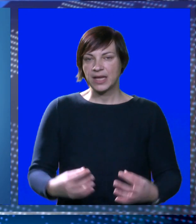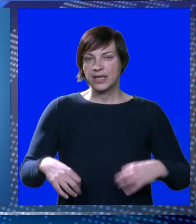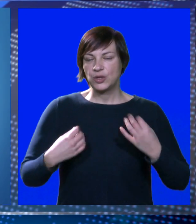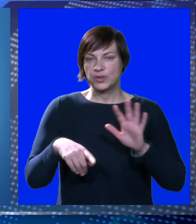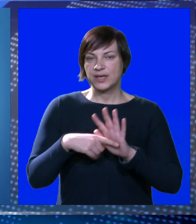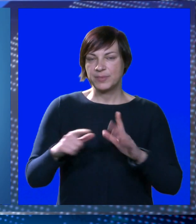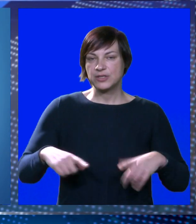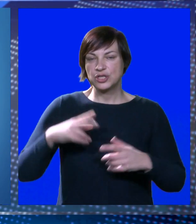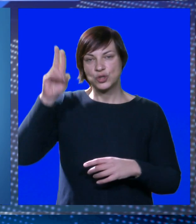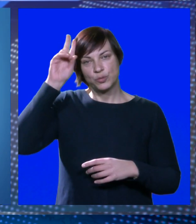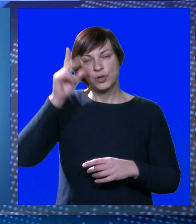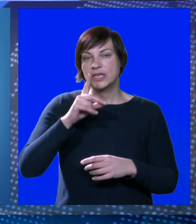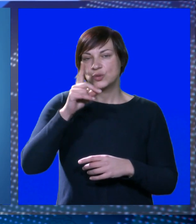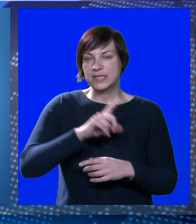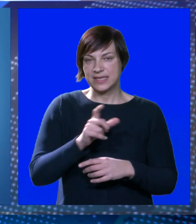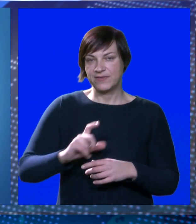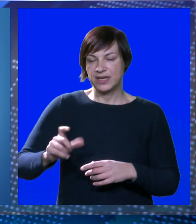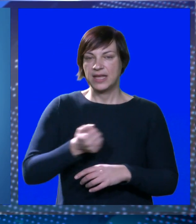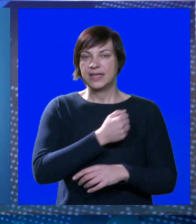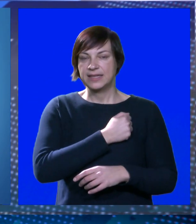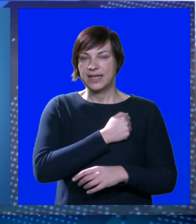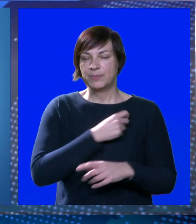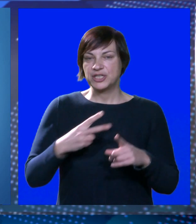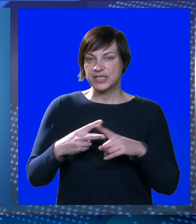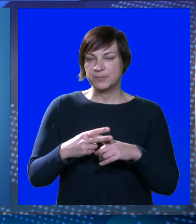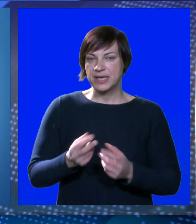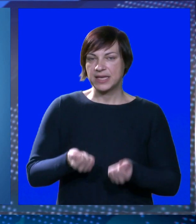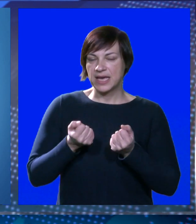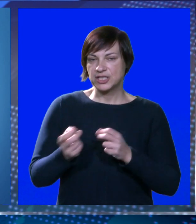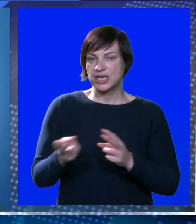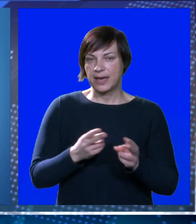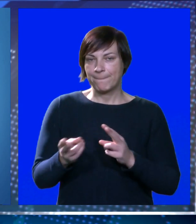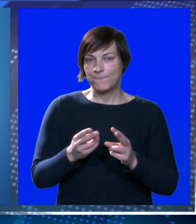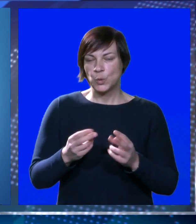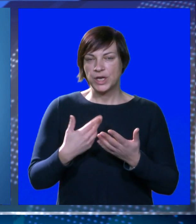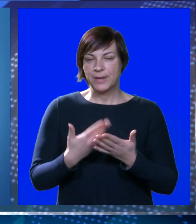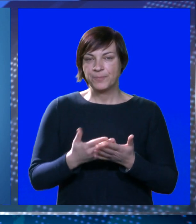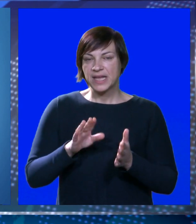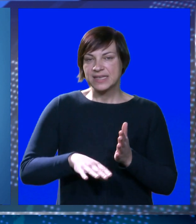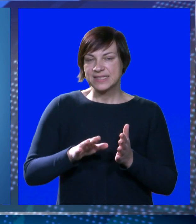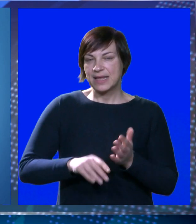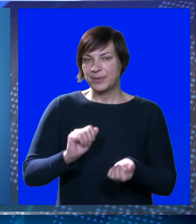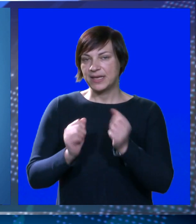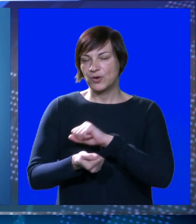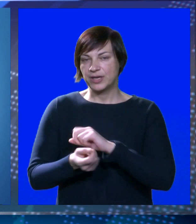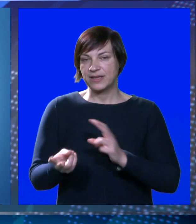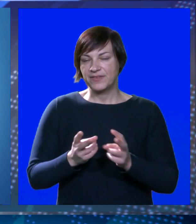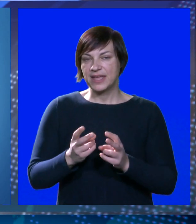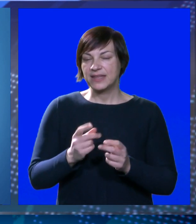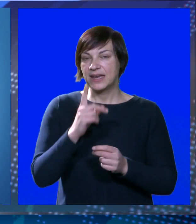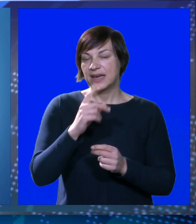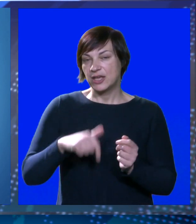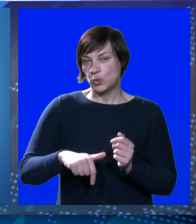Jutarnji minusi još su mogući na sjevernom Jadranu, a u Dalmaciji će ih spriječiti jačanje bure i tramotane. Slabljenjem i okretanjem vjetra na